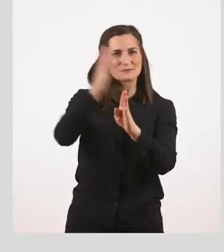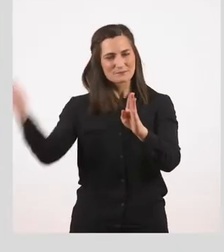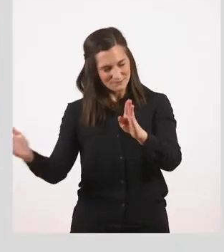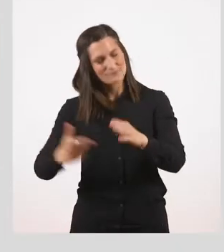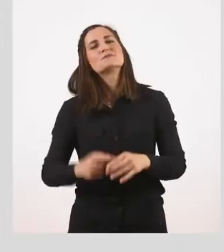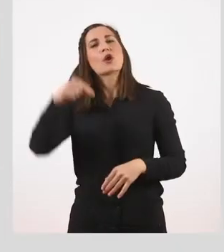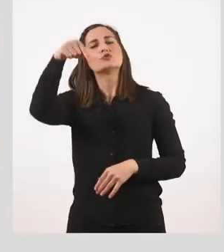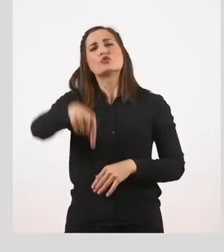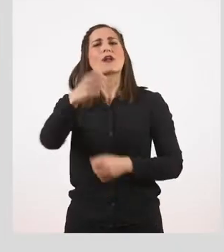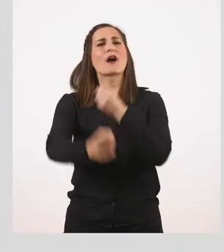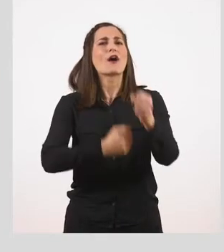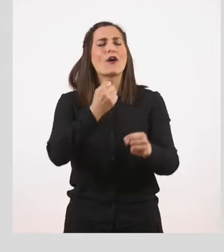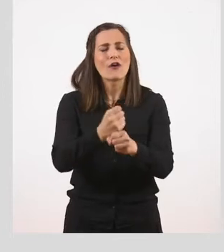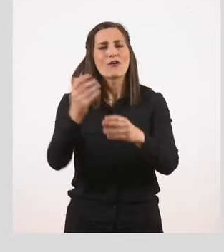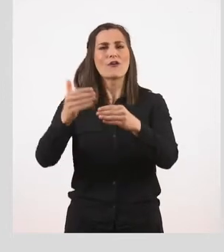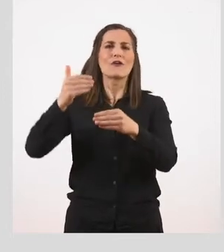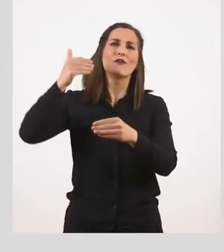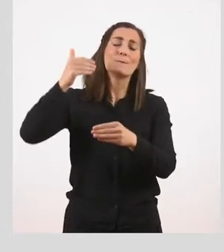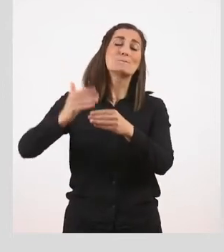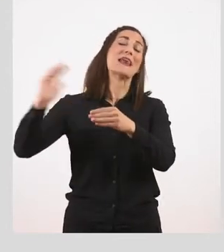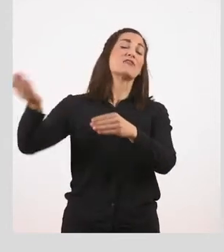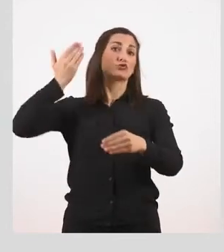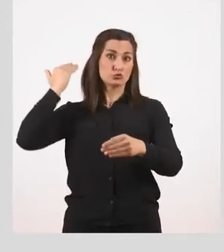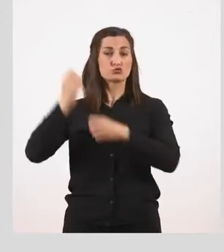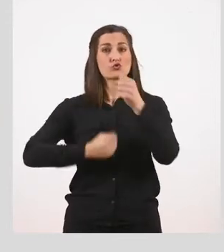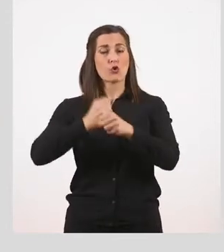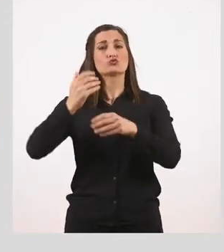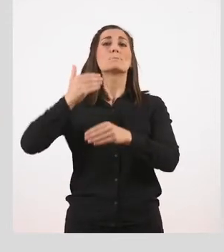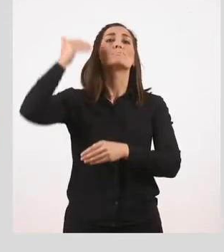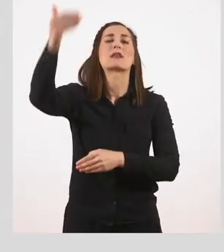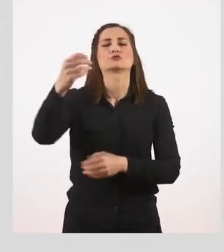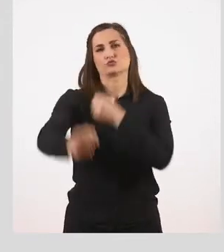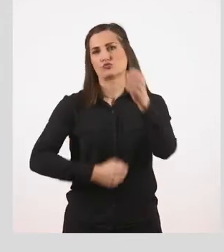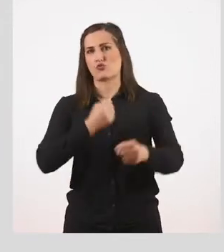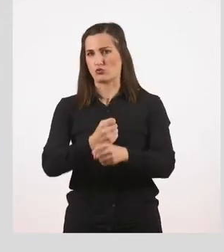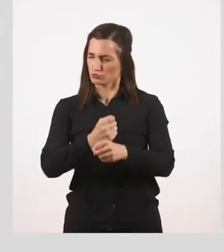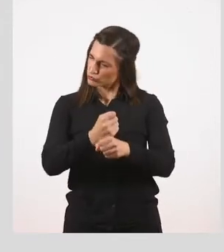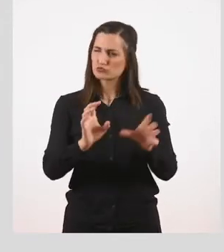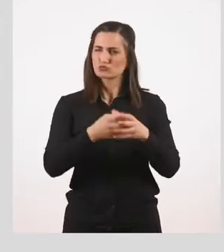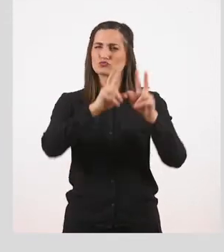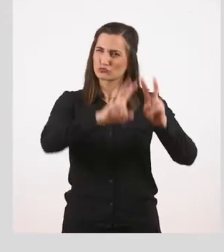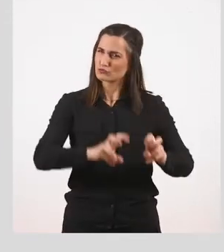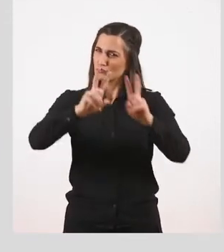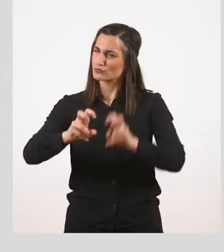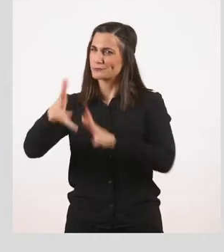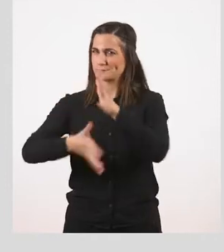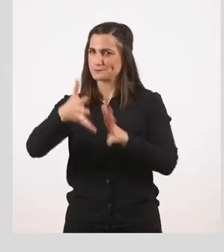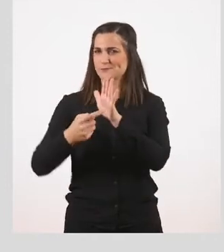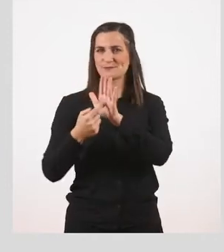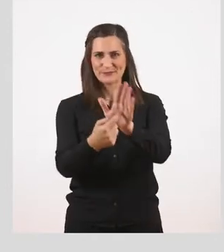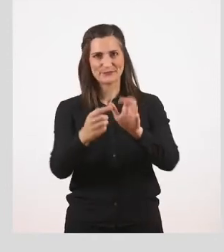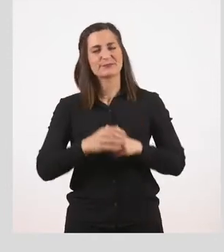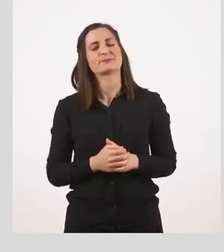έχουμε τους παροντικούς χρόνους, τους παρελθοντικούς και τους μελλοντικούς. Πάμε να δούμε μια-μία τις κατηγορίες.